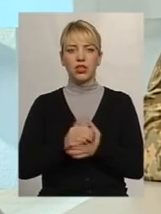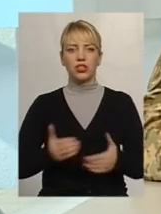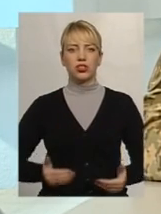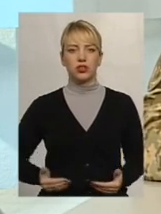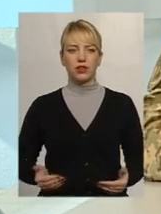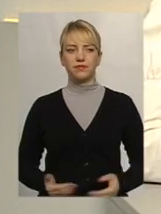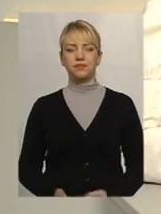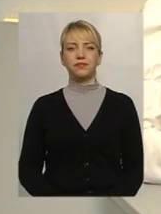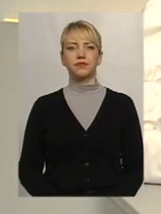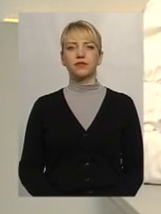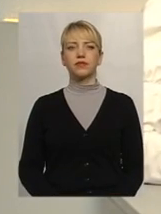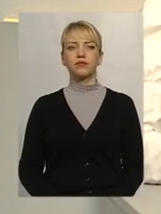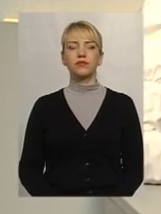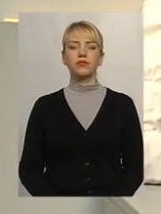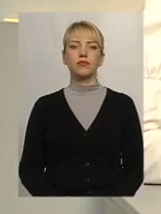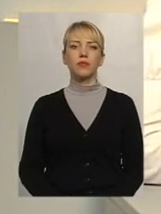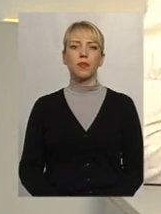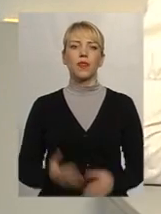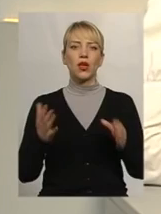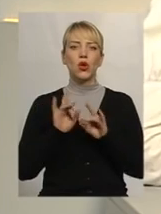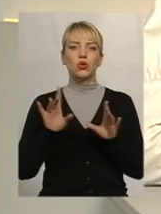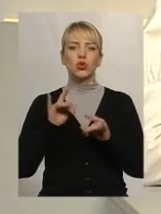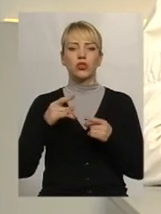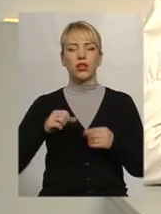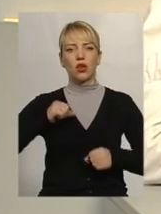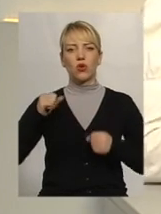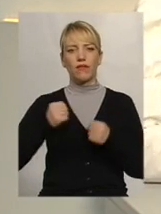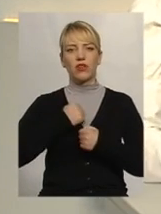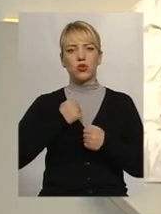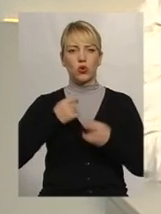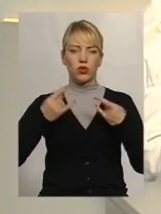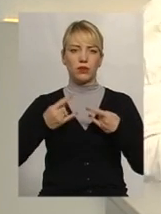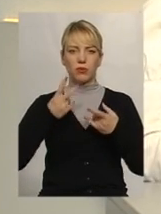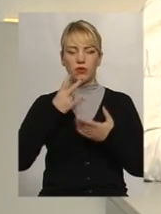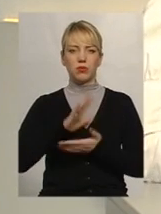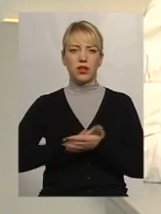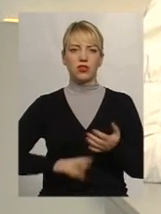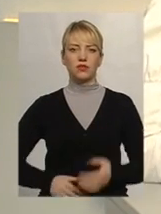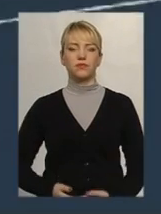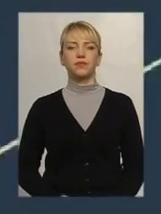Так, маємо коротенький сюжет колег зв'язкового телебачення, подивімося і продовжимо розмову.